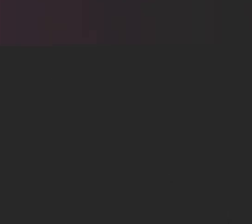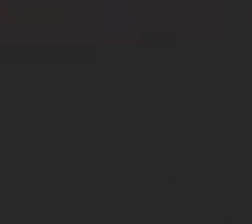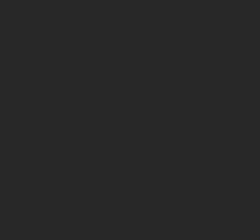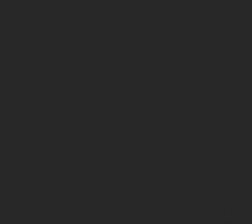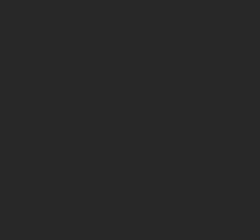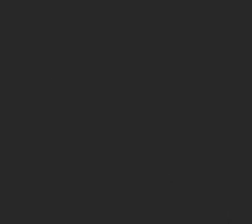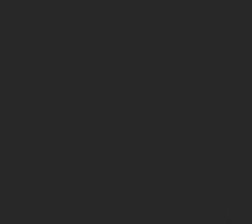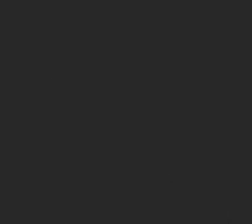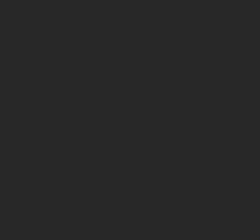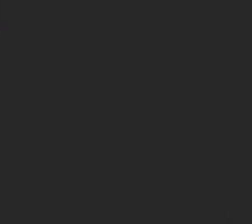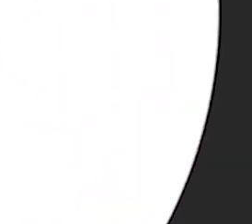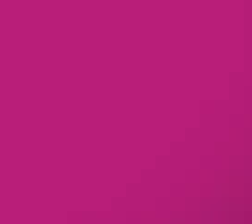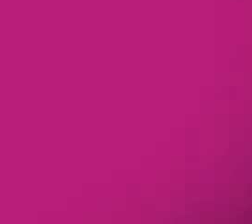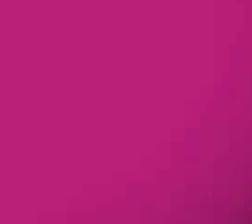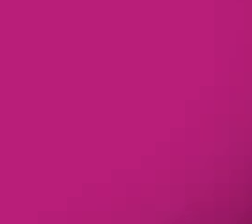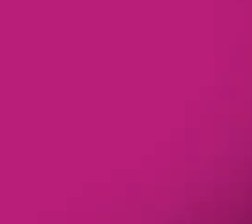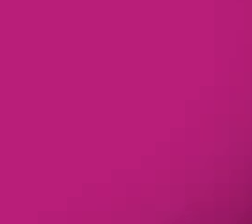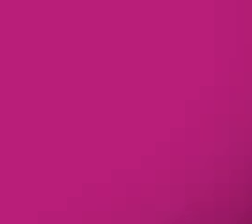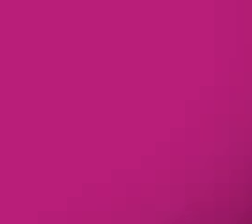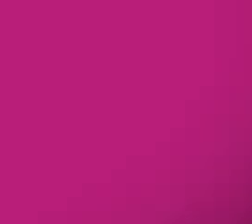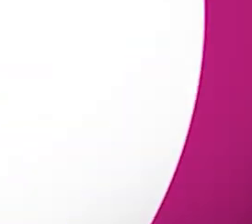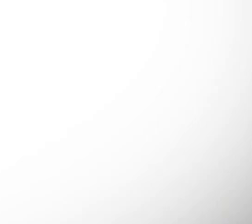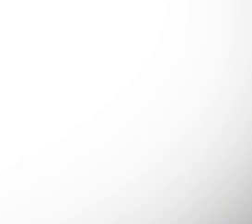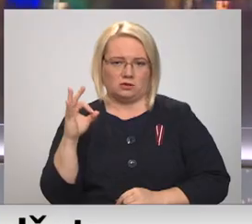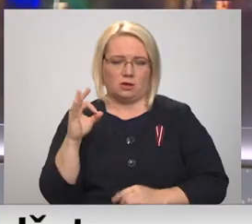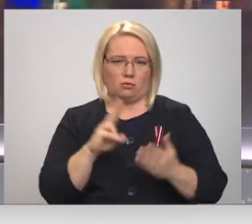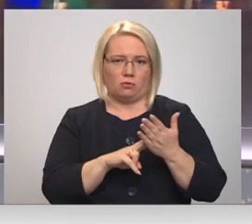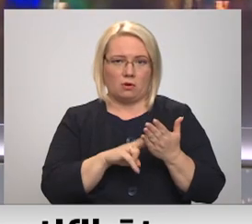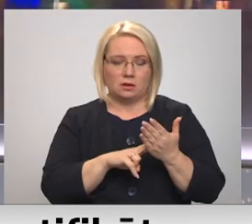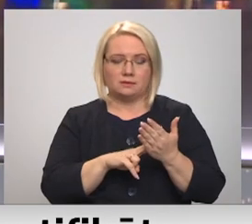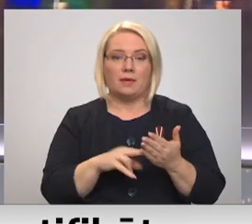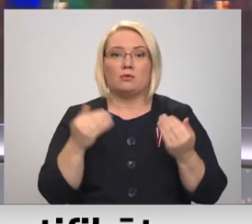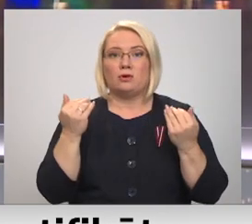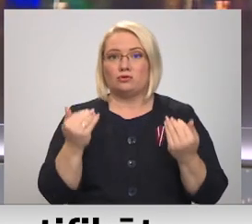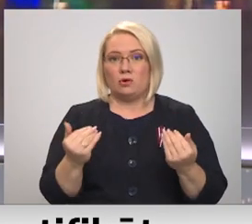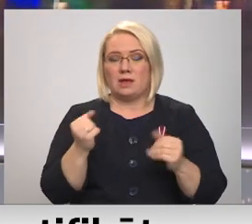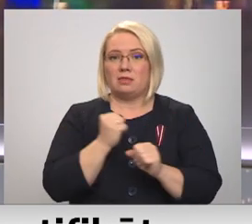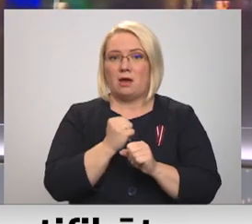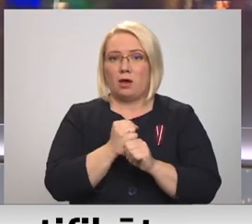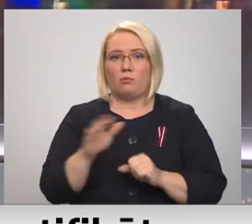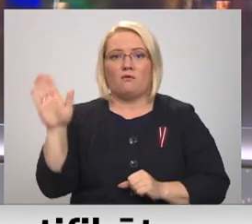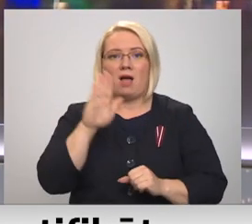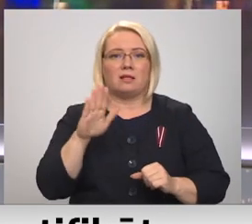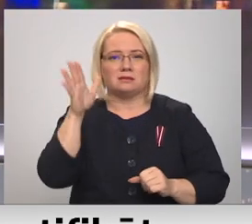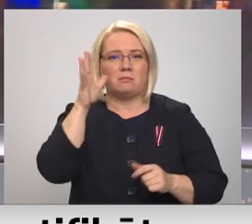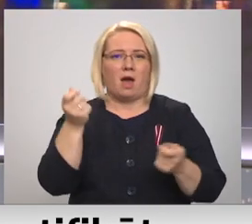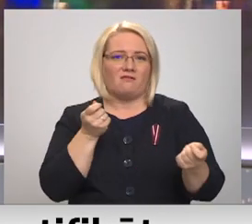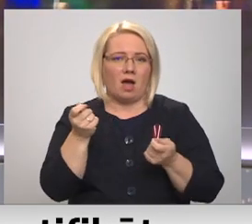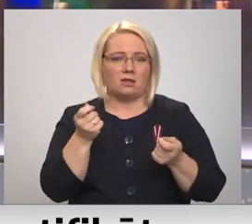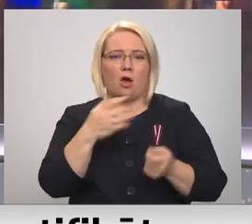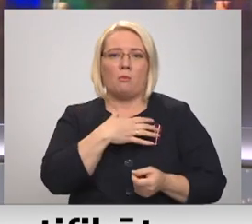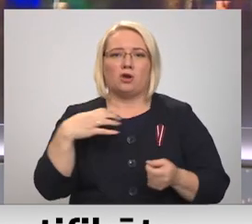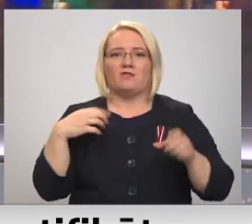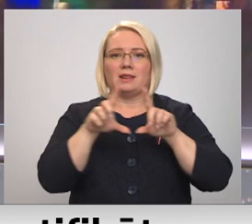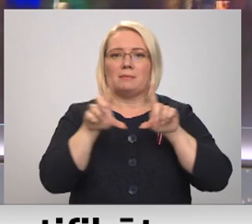Re, visi ēters ir te! No šodienas darbu valsts pārvaldē un pašvaldībās tādēs